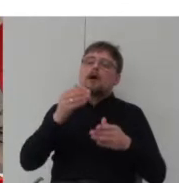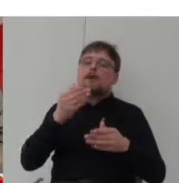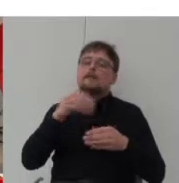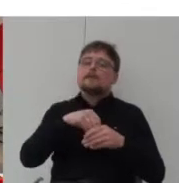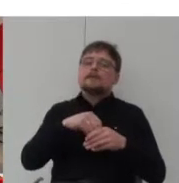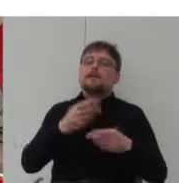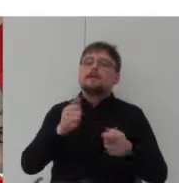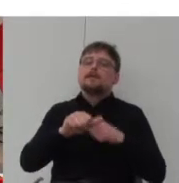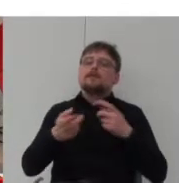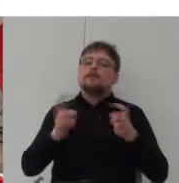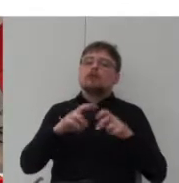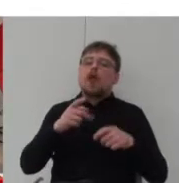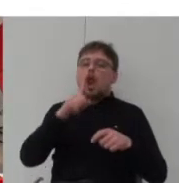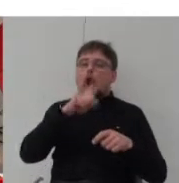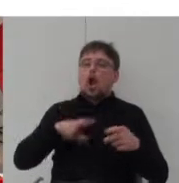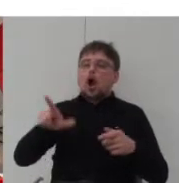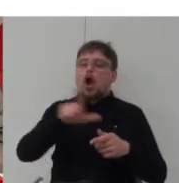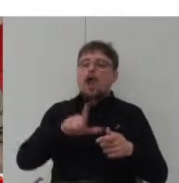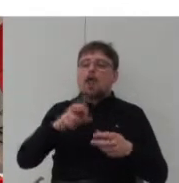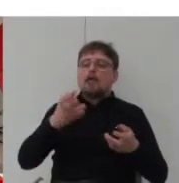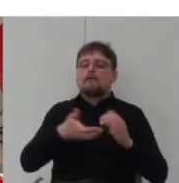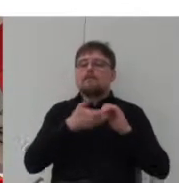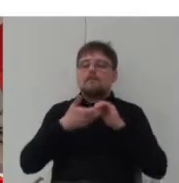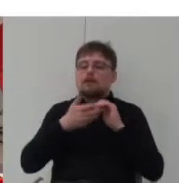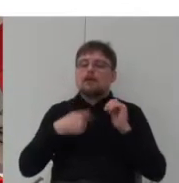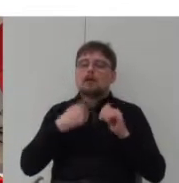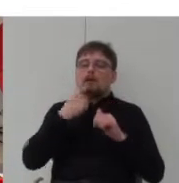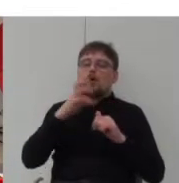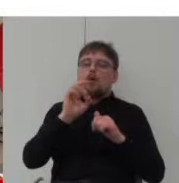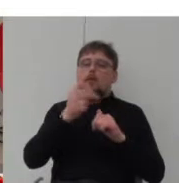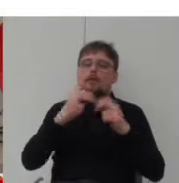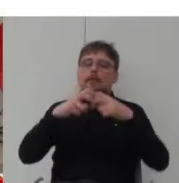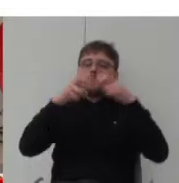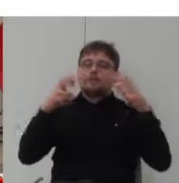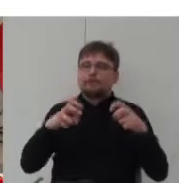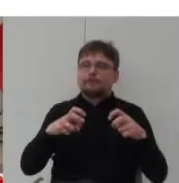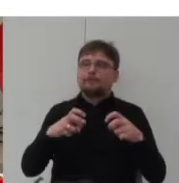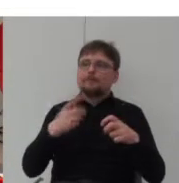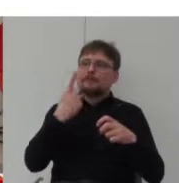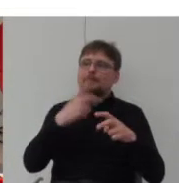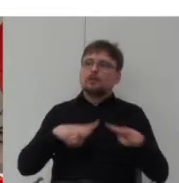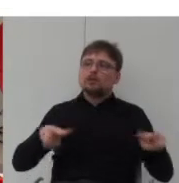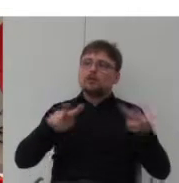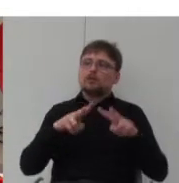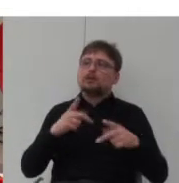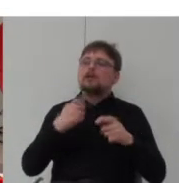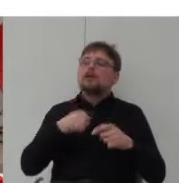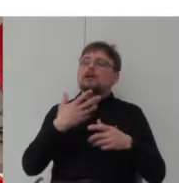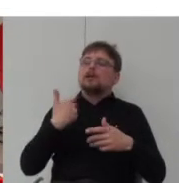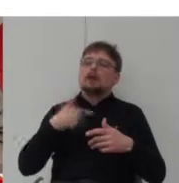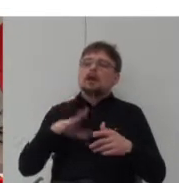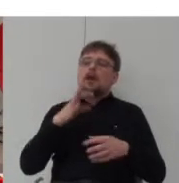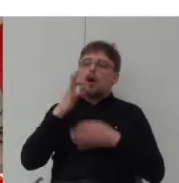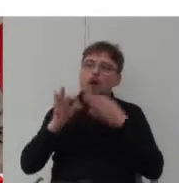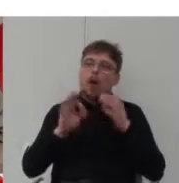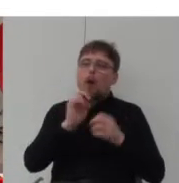mówię o domu jednorodzinnym to nie chcę opowiadać o tym co jest najbardziej